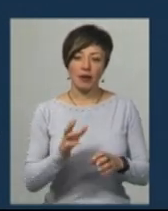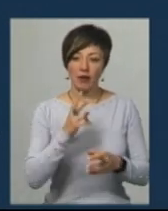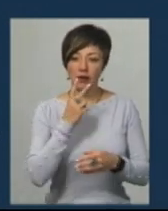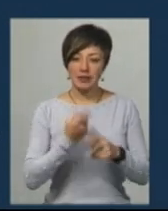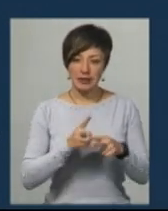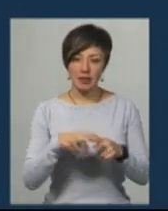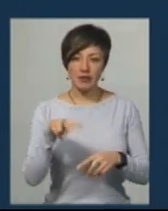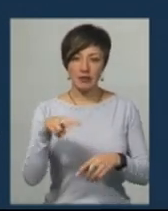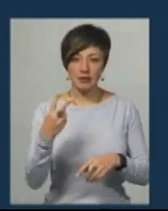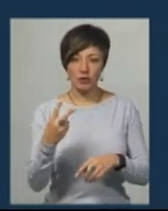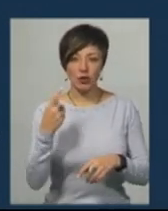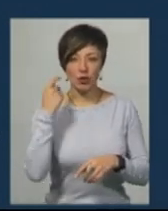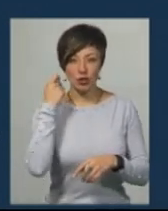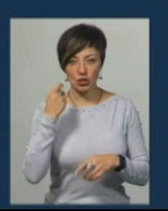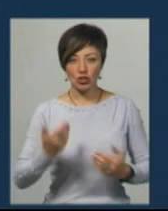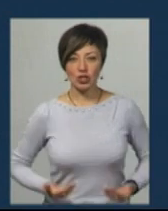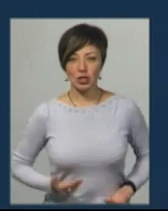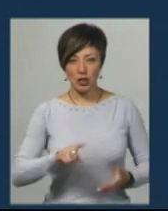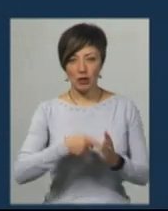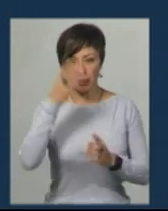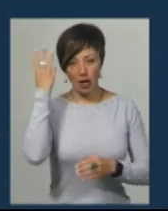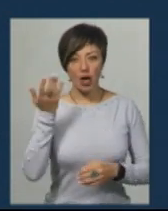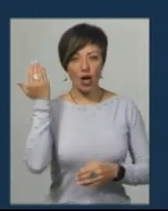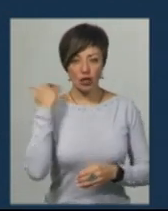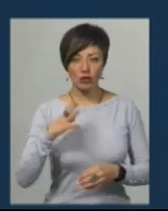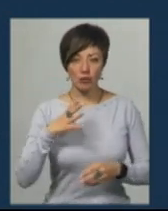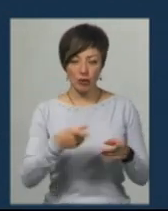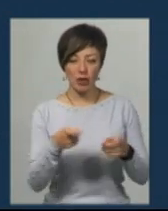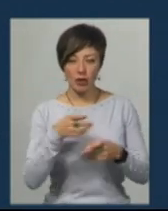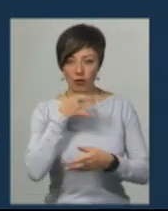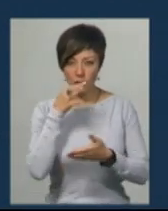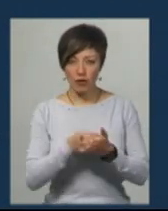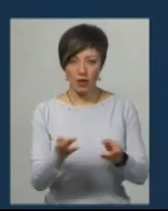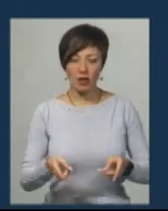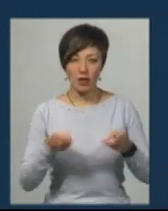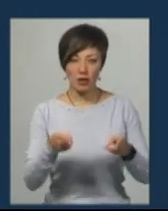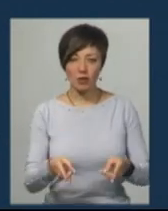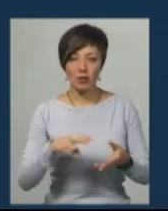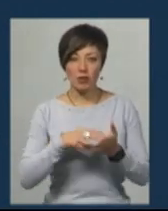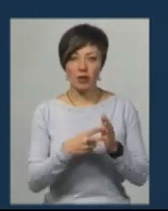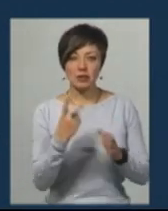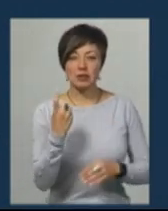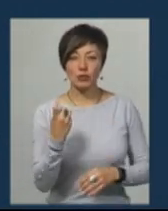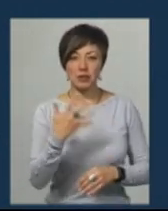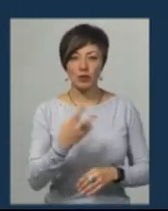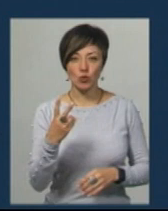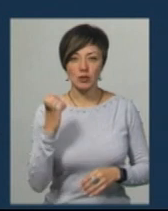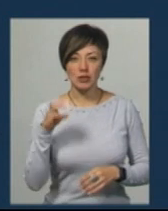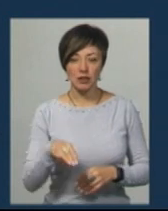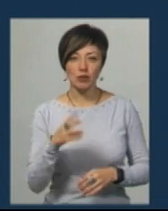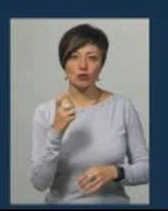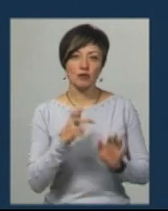Хмельницького. Раніше він запрацялся до кримінальної відповідальності за вчинення злочинів, передбачення статтею 152 та